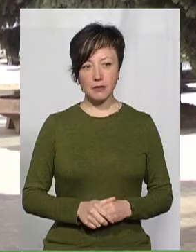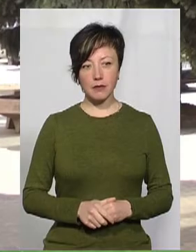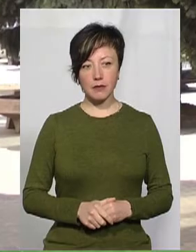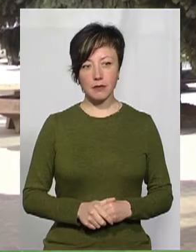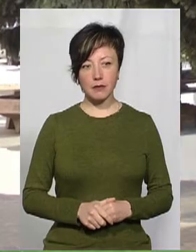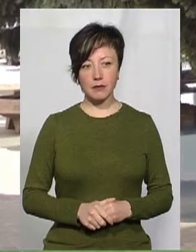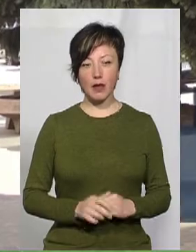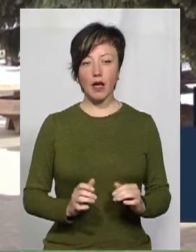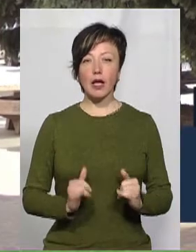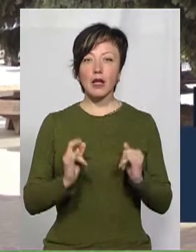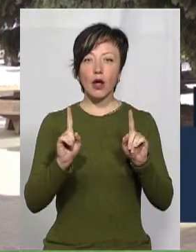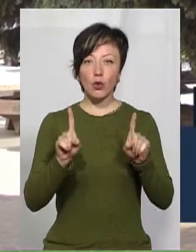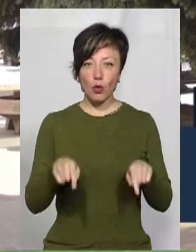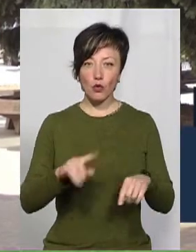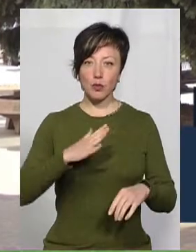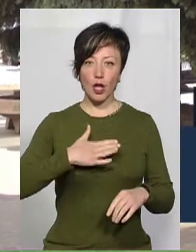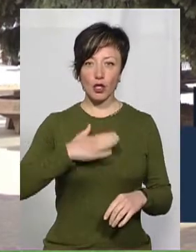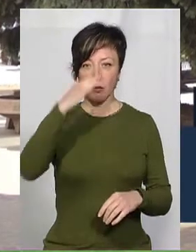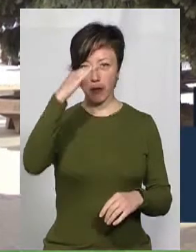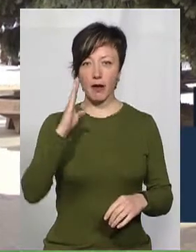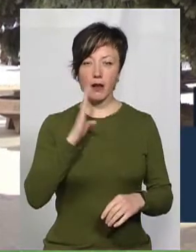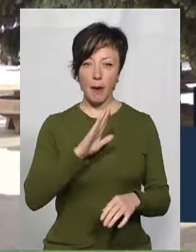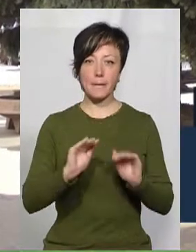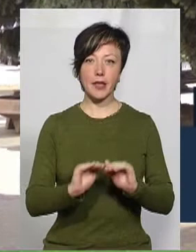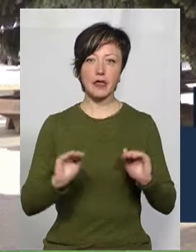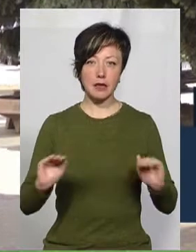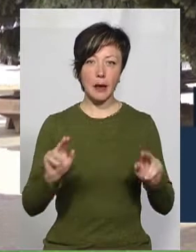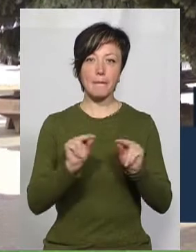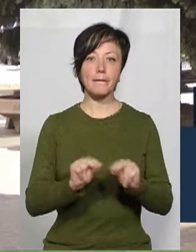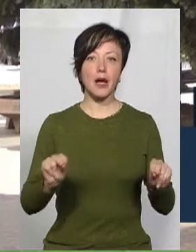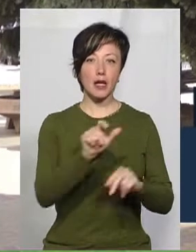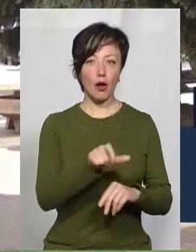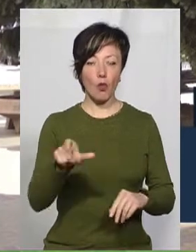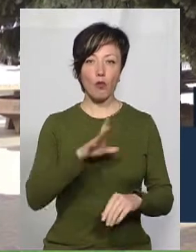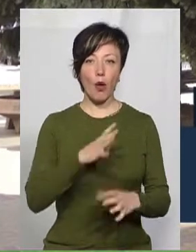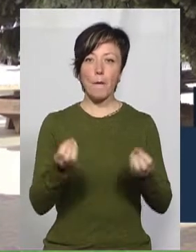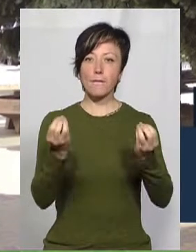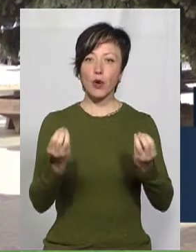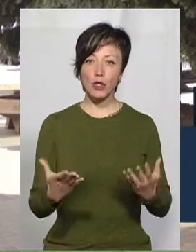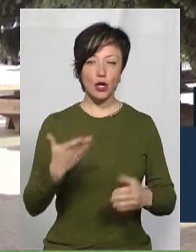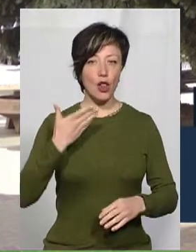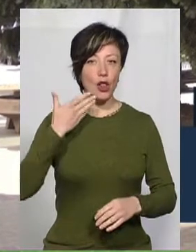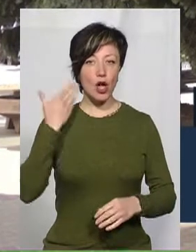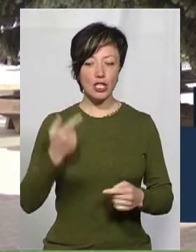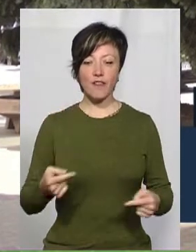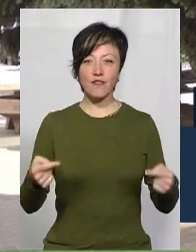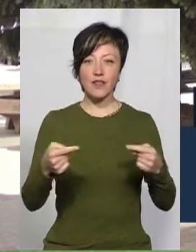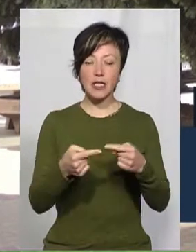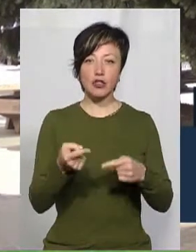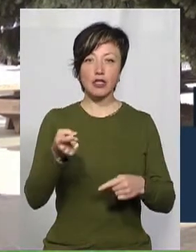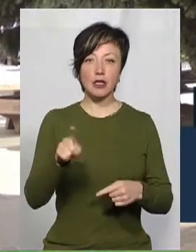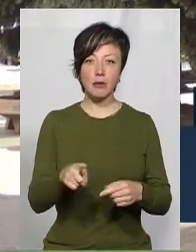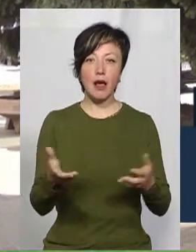Для того, щоб нашим і батькам, і учням, і педагогічним працівникам було простіше, легше визначитися із тим,